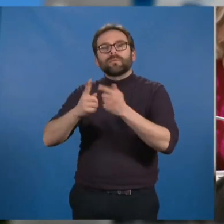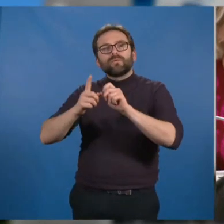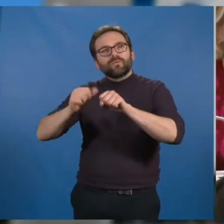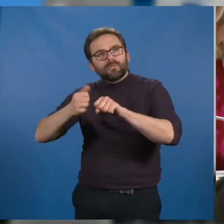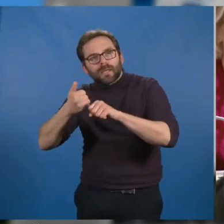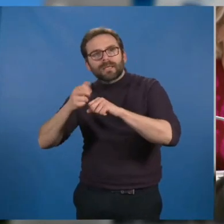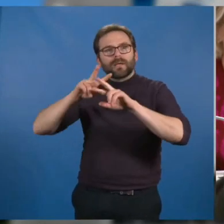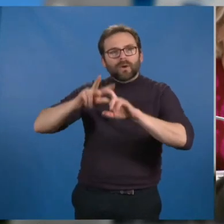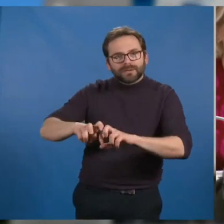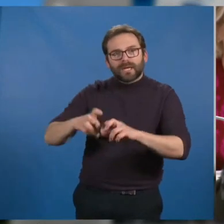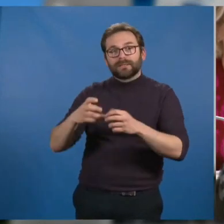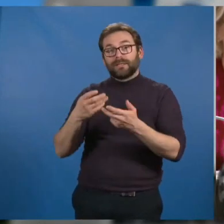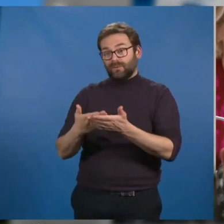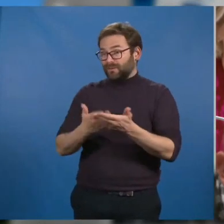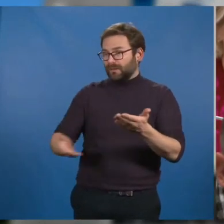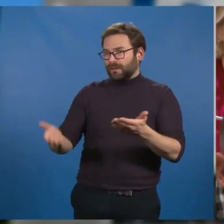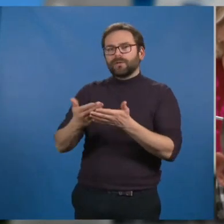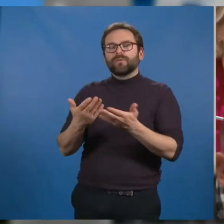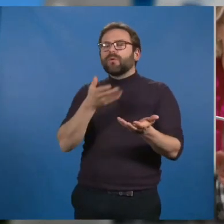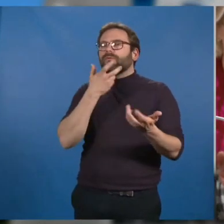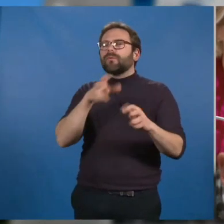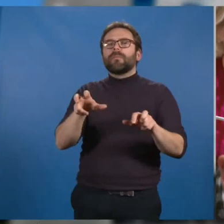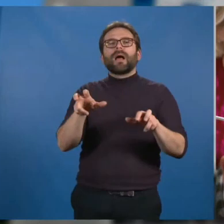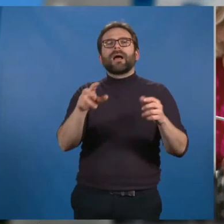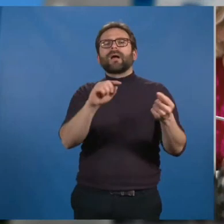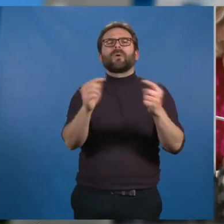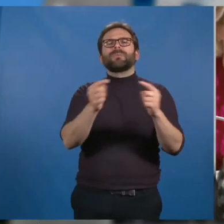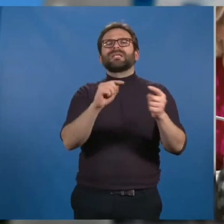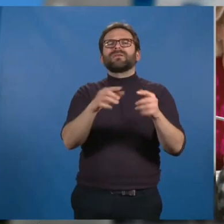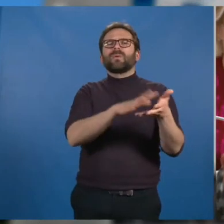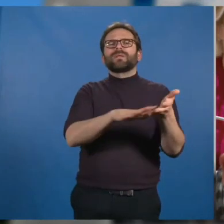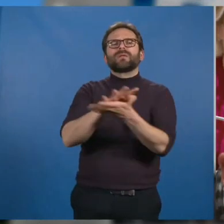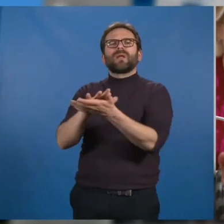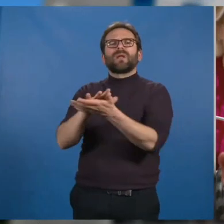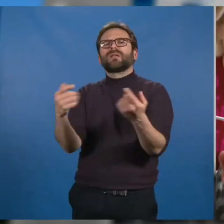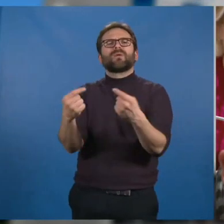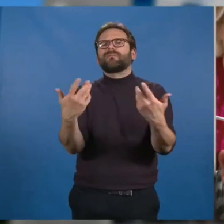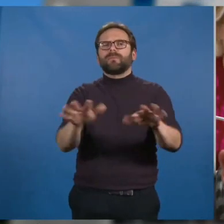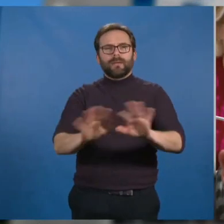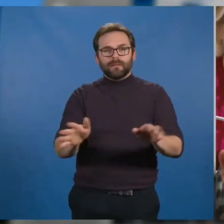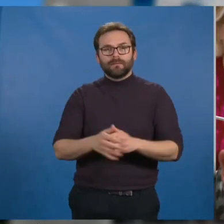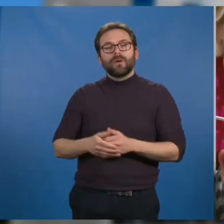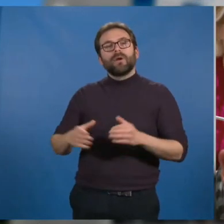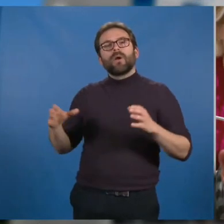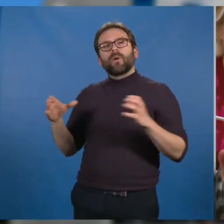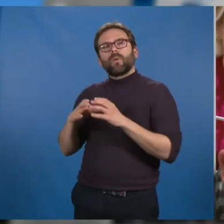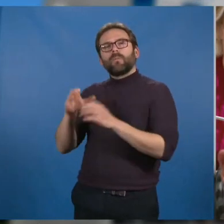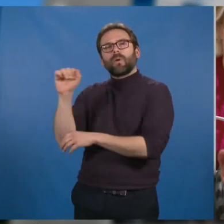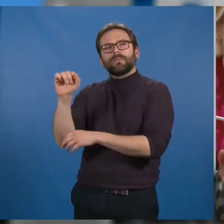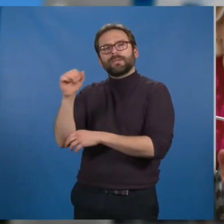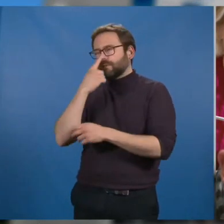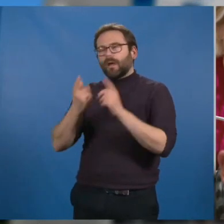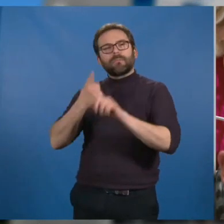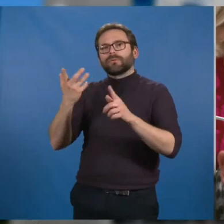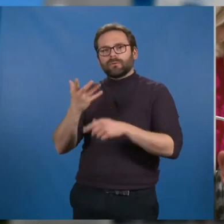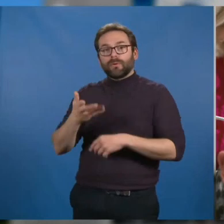de recherche. Nous refusons bien évidemment la compétition entre les territoires. Pour les élus communistes, il est essentiel de